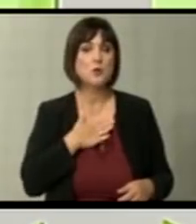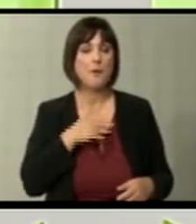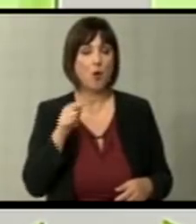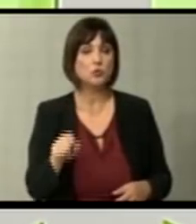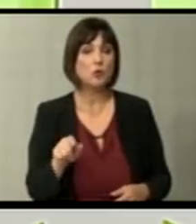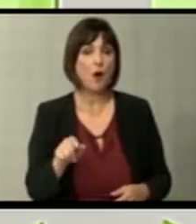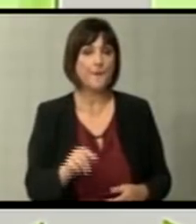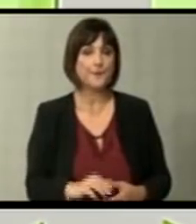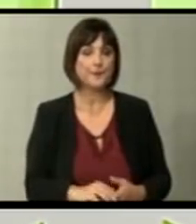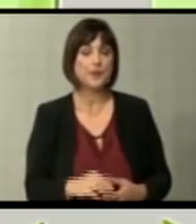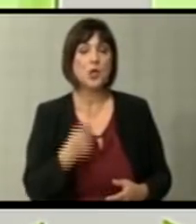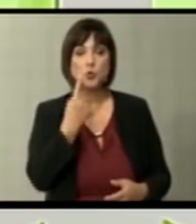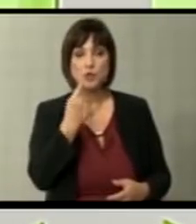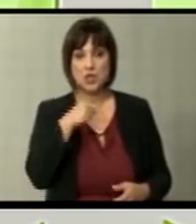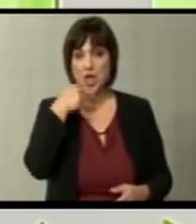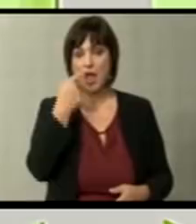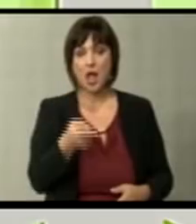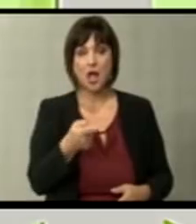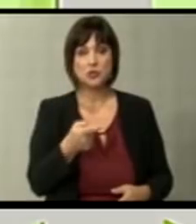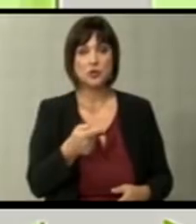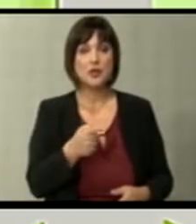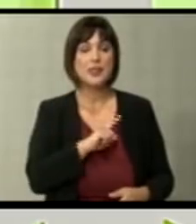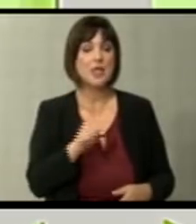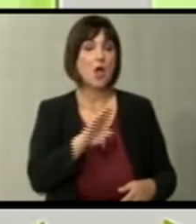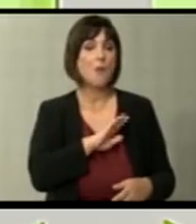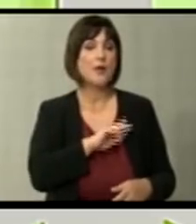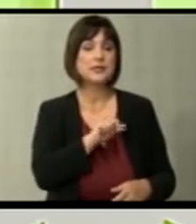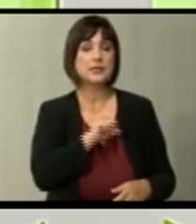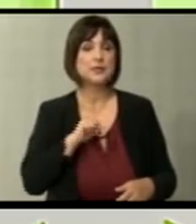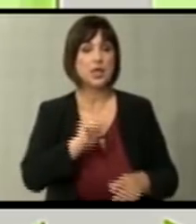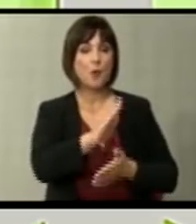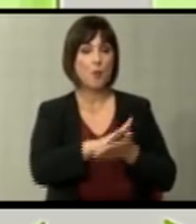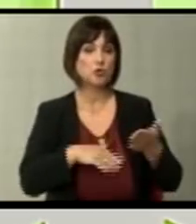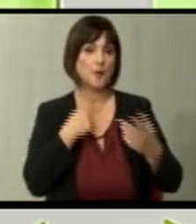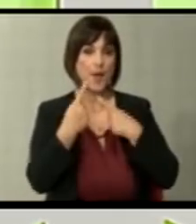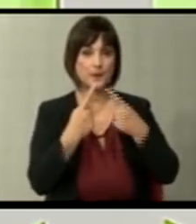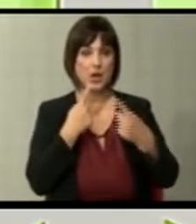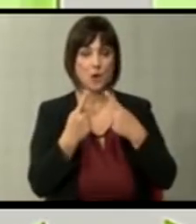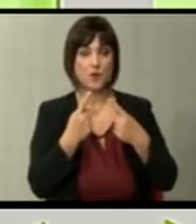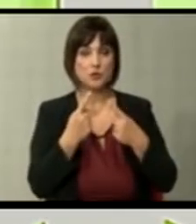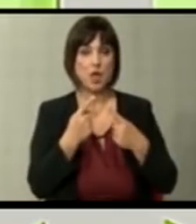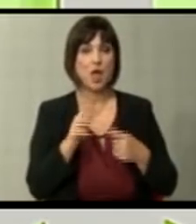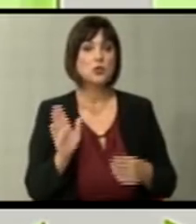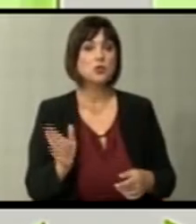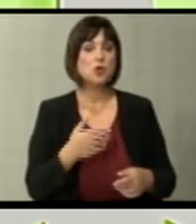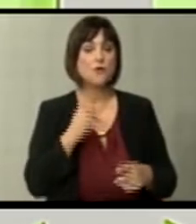и уште еднаш ке повторам не е трагедија само да не ги започнеме преговорите меѓутоа дефинитивно